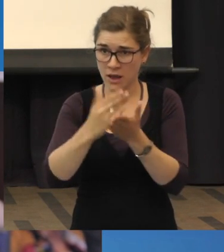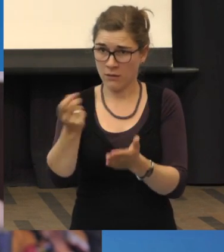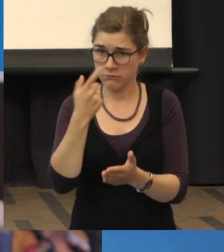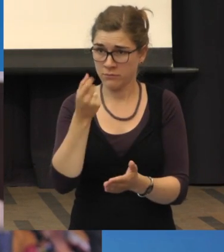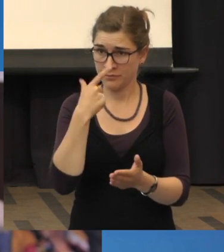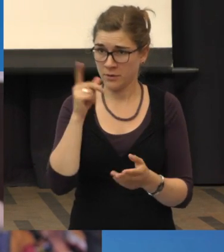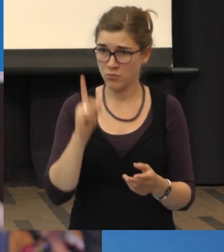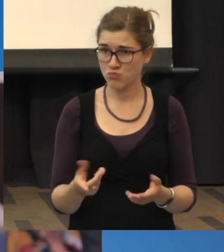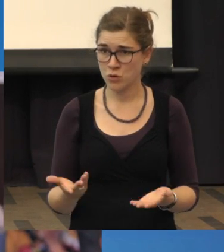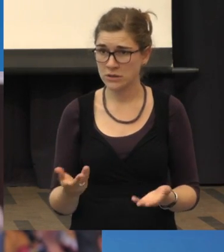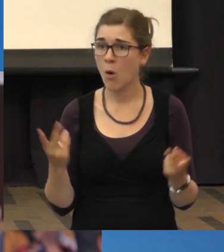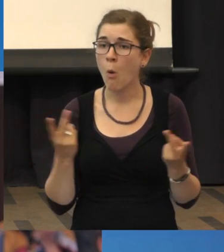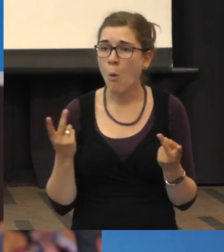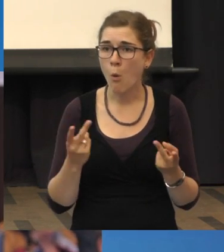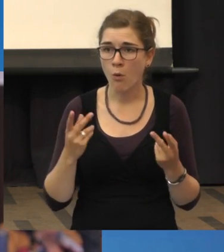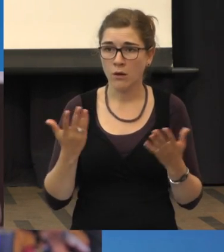das sich so bessert.